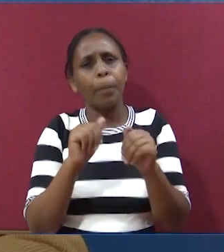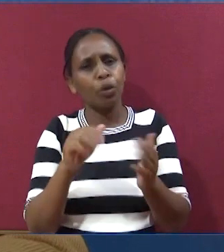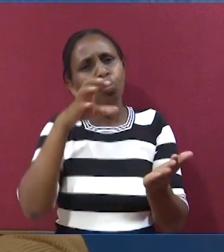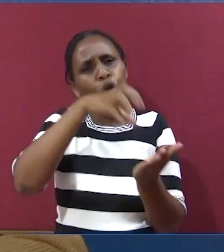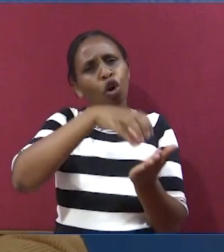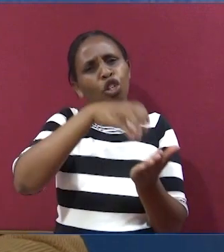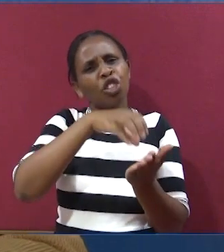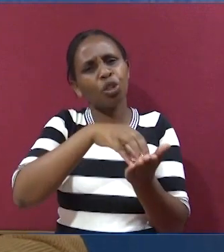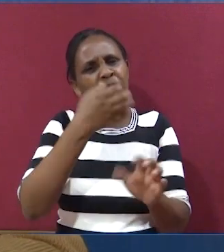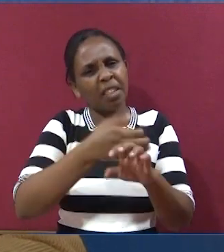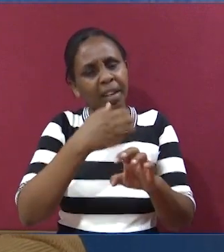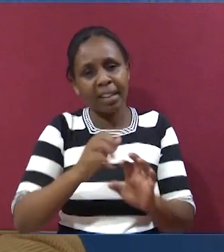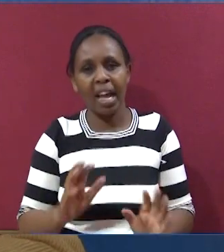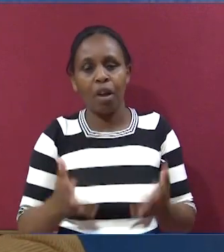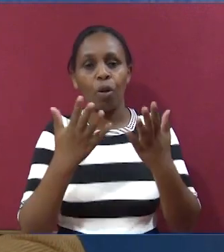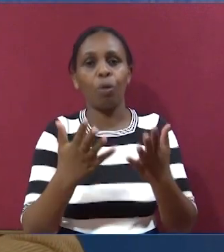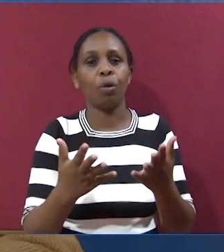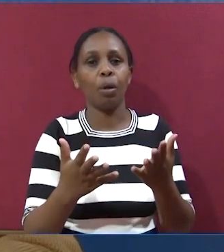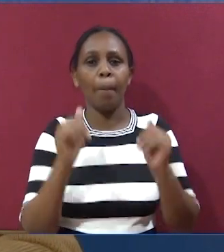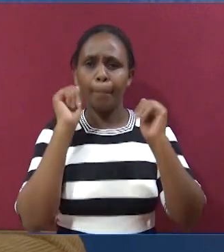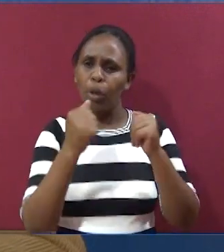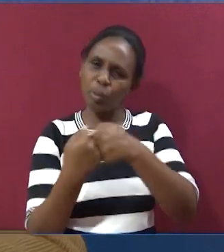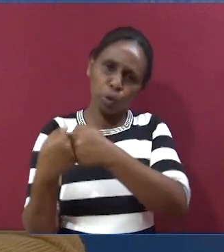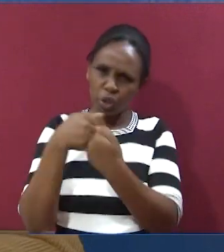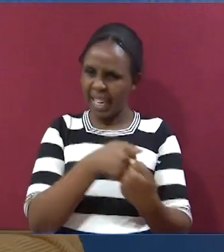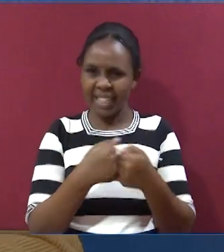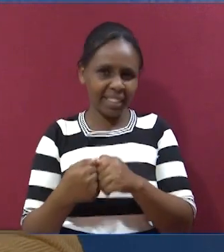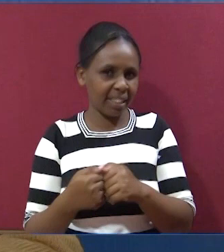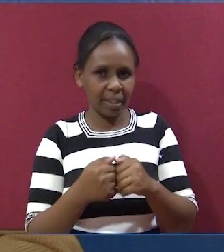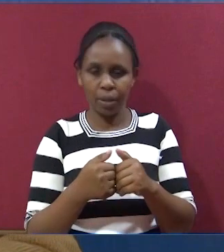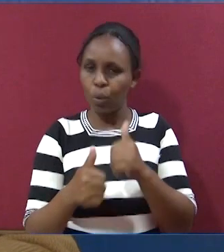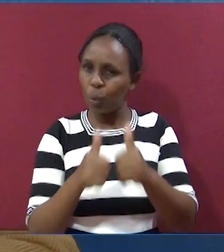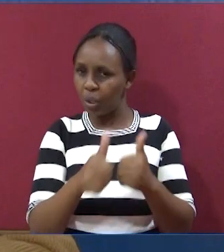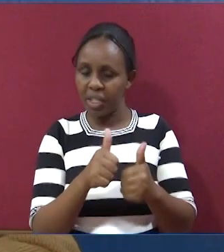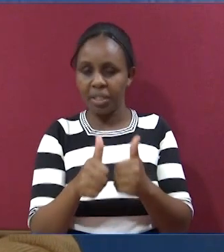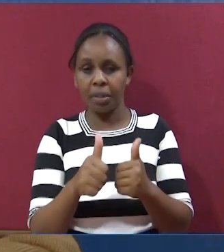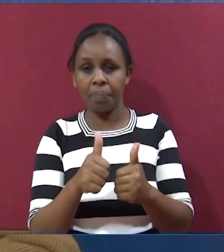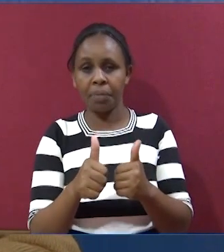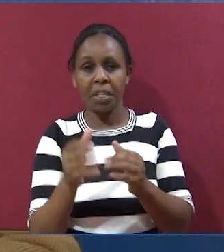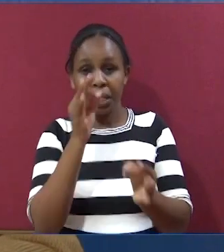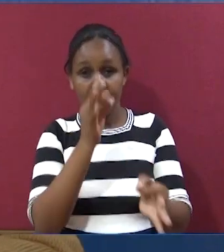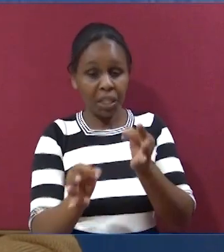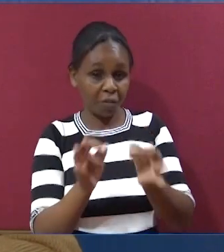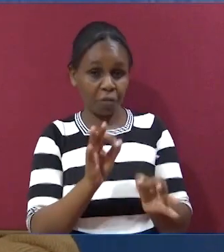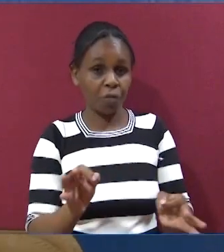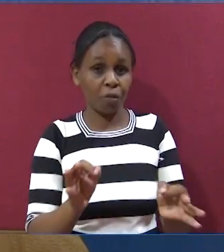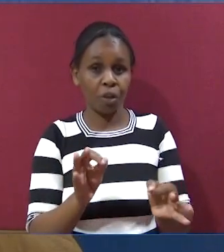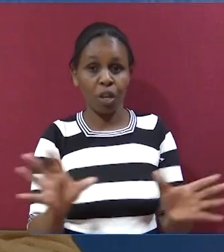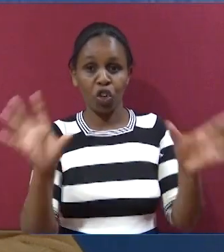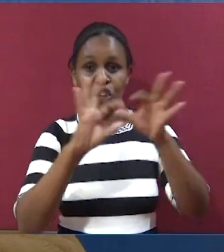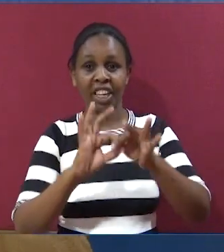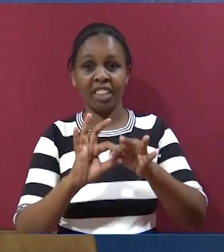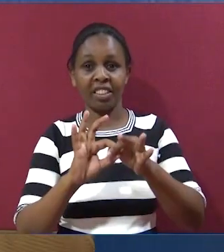Iliwe ni njambo ngumu na munagiani. Ziwe ni changamoto za inagiani. Kama